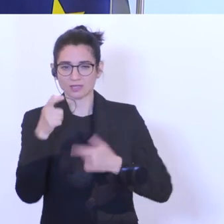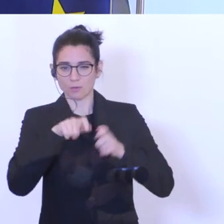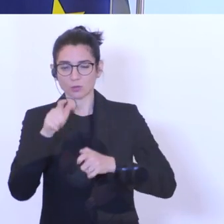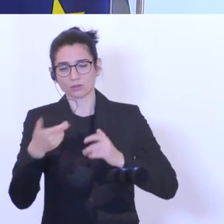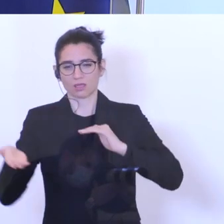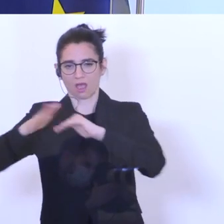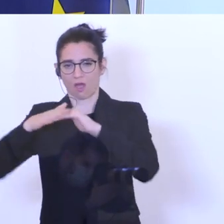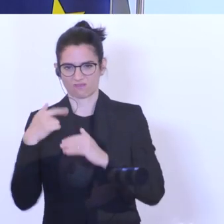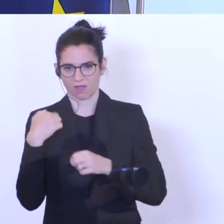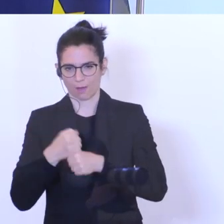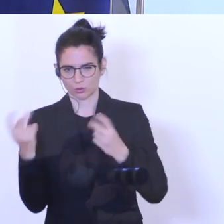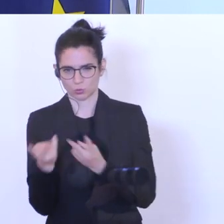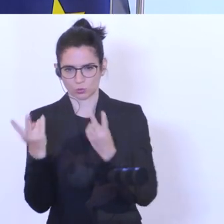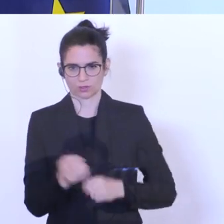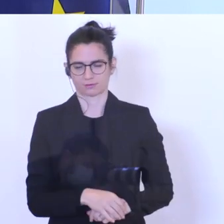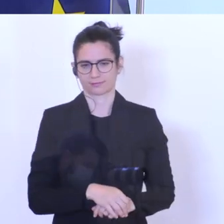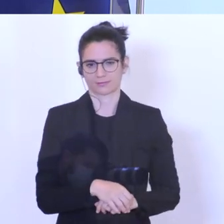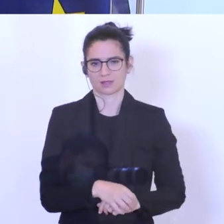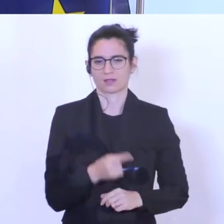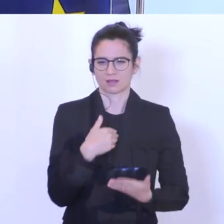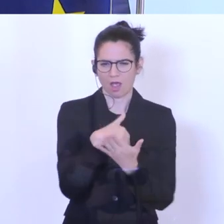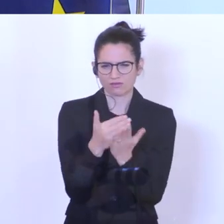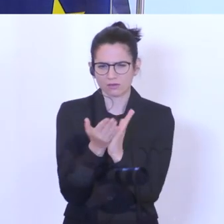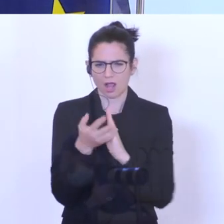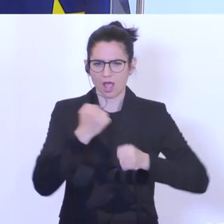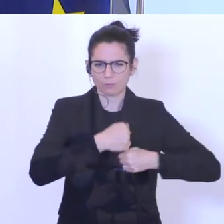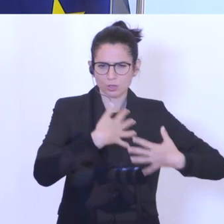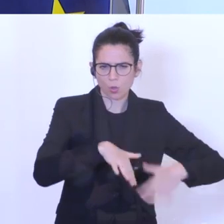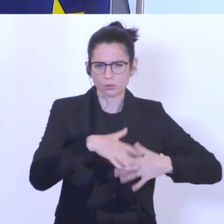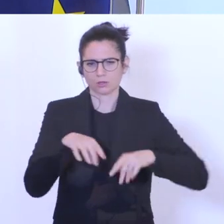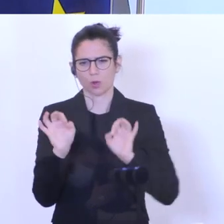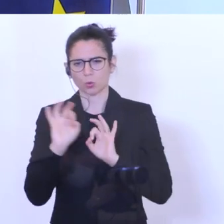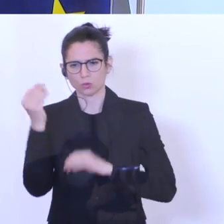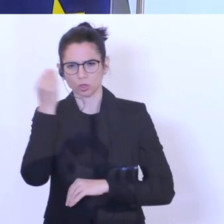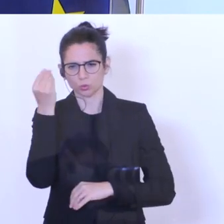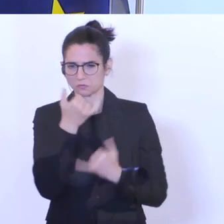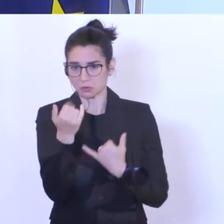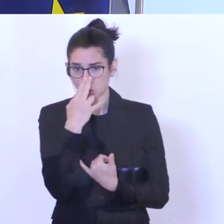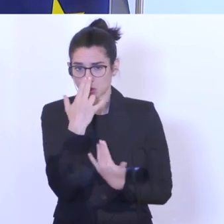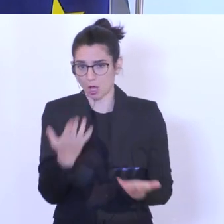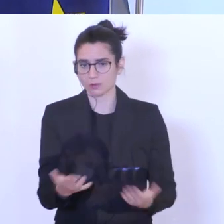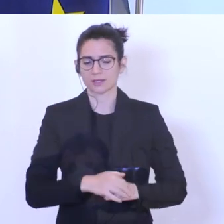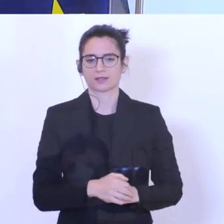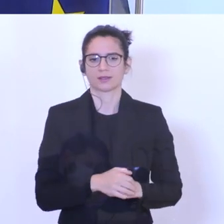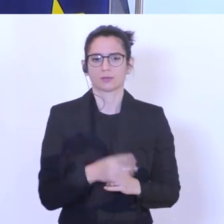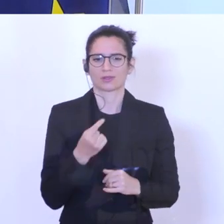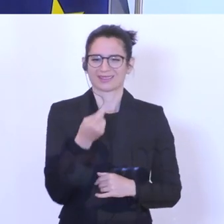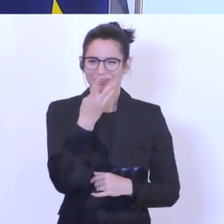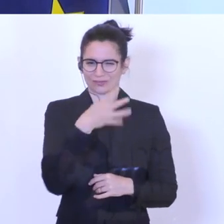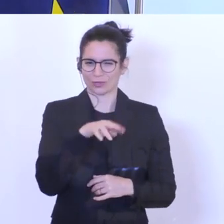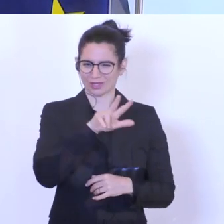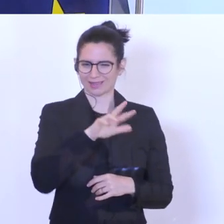in Arbeitssuche. Die Aufteilung nun zur Arbeitslosigkeit und in Schulung befindlichen Personen sind mit